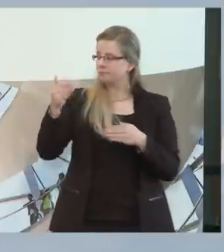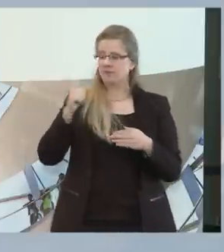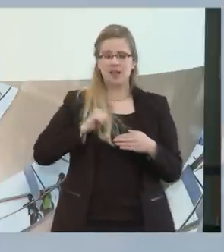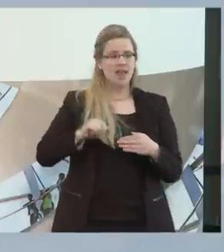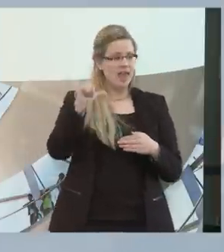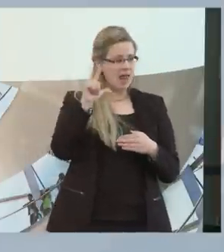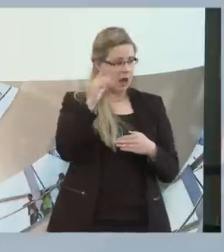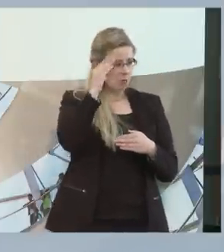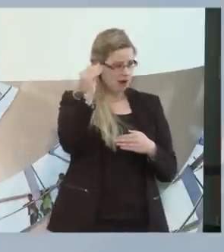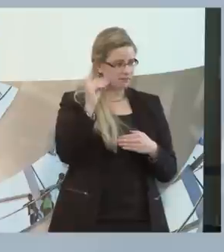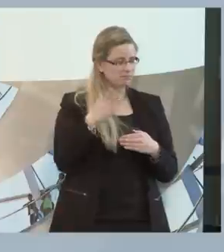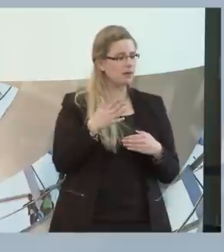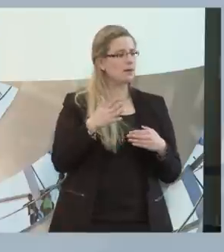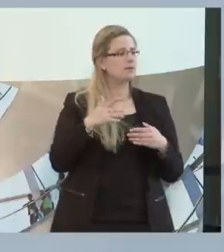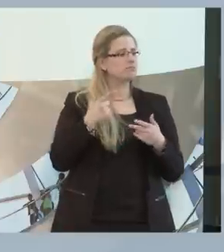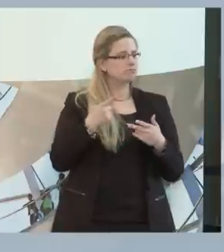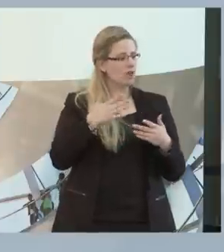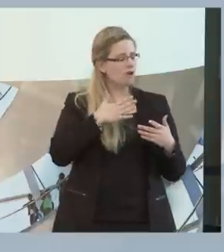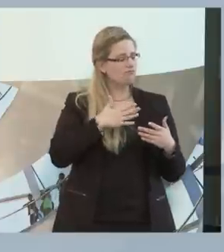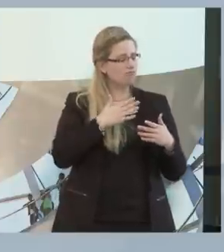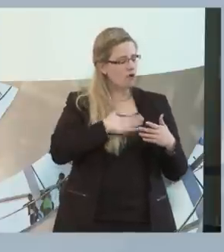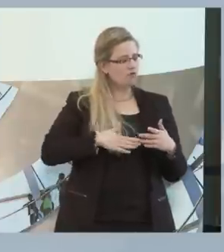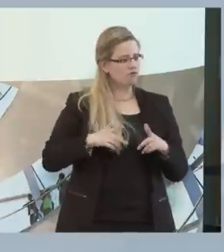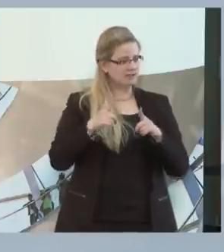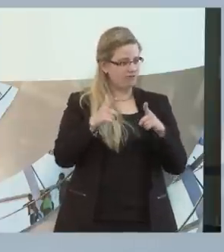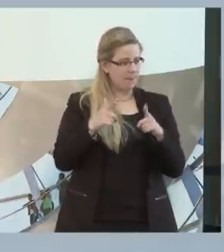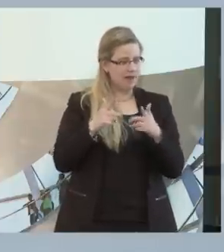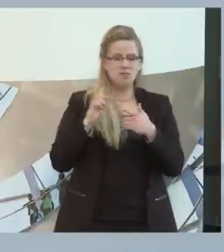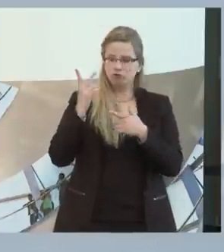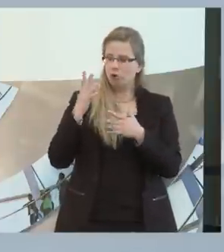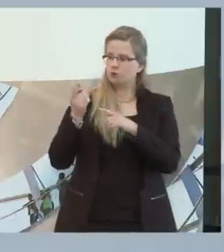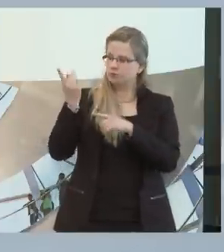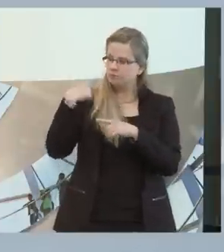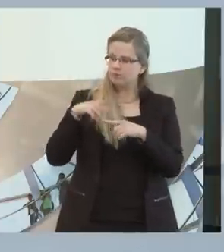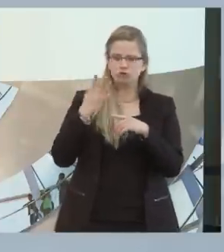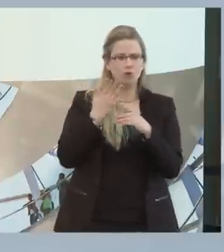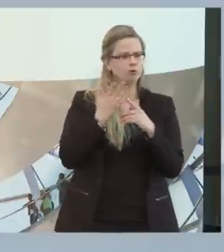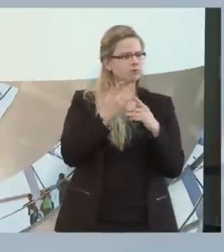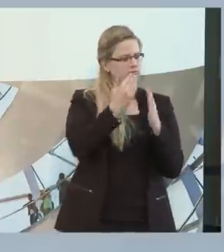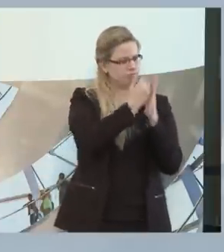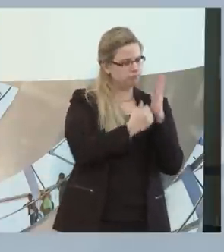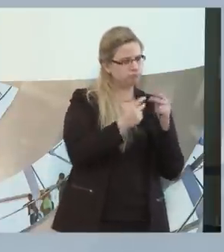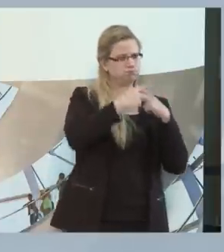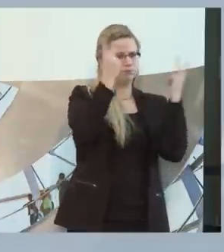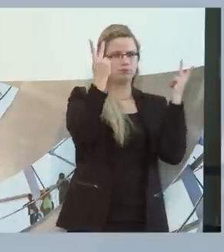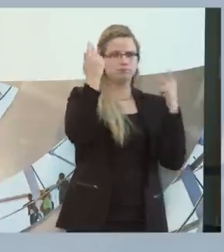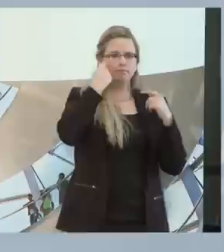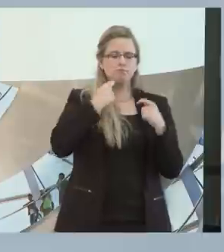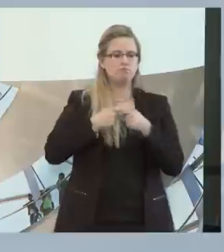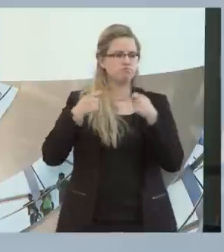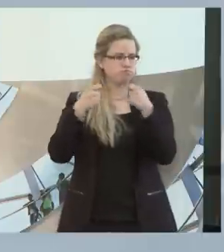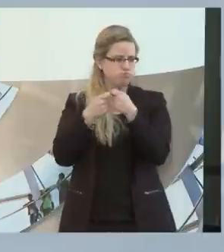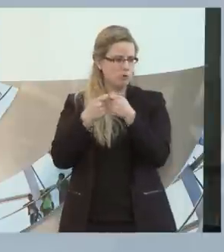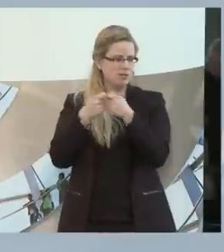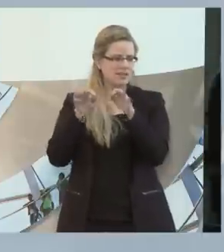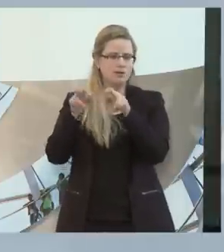mehreren Verbänden gerade vor ein Tagen einen Appell veröffentlicht, in der die Bundesregierung aufgefordert wird, zügig das Bundesteilhabegesetz